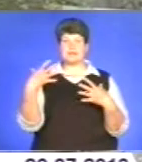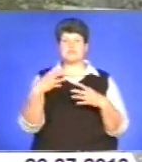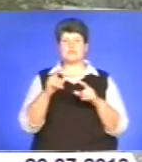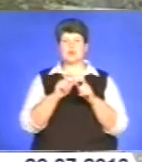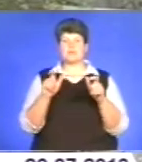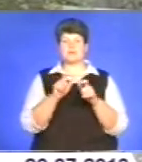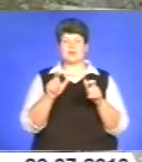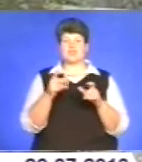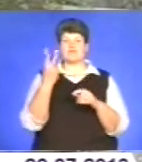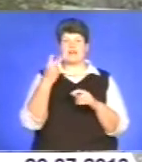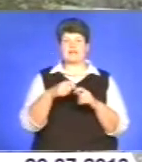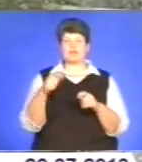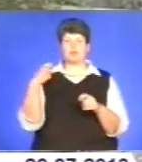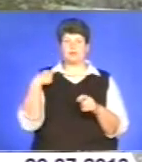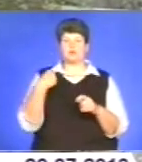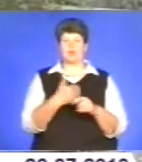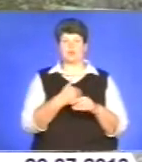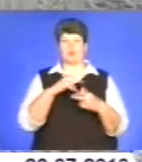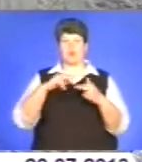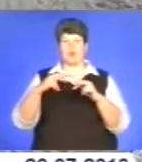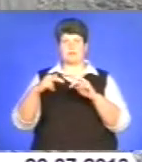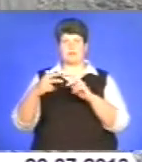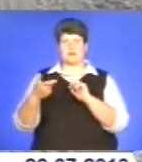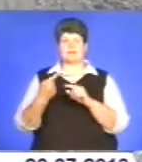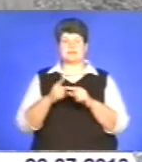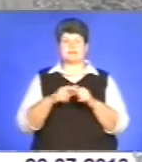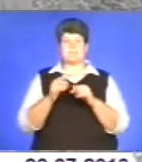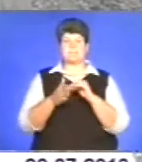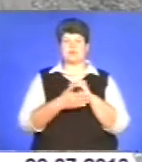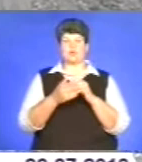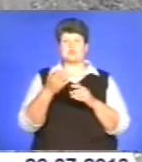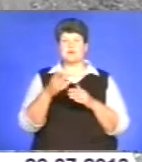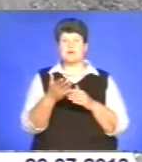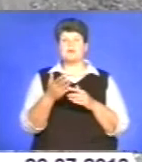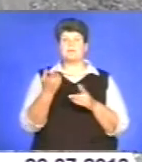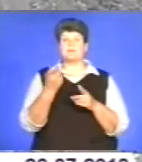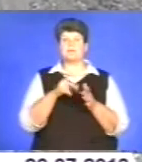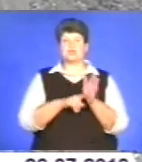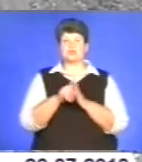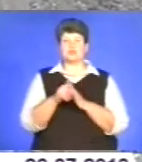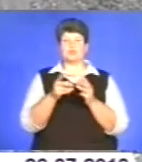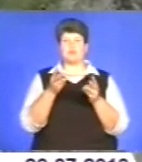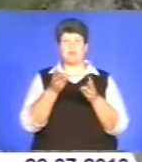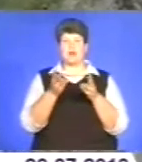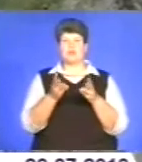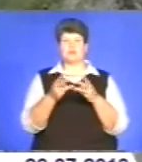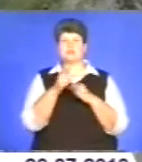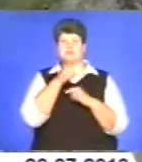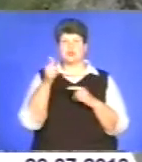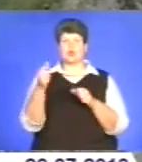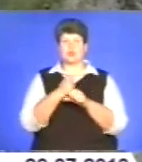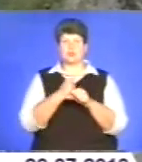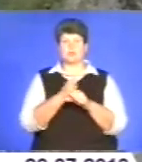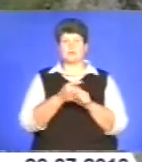кілометри цього року запланували замінити. Це передостанній. Завчасно до початку опалювального сезону роботи планують завершити.